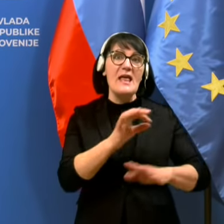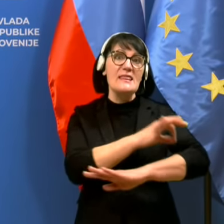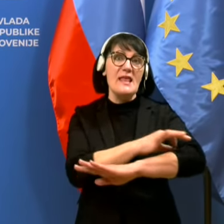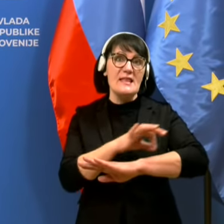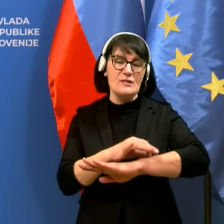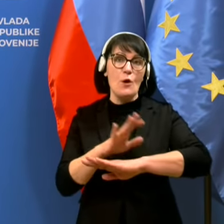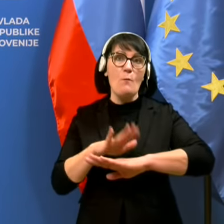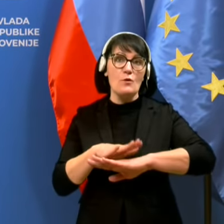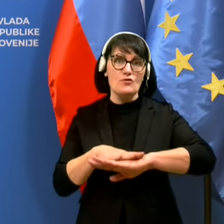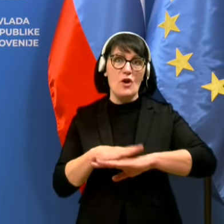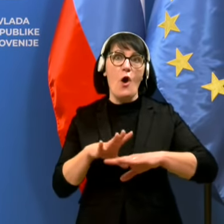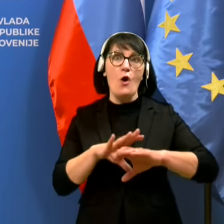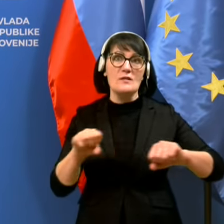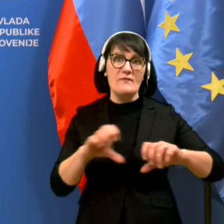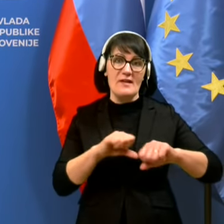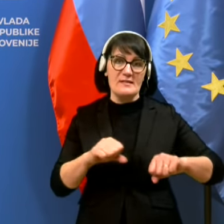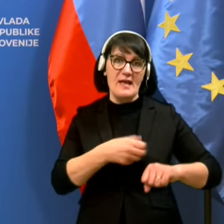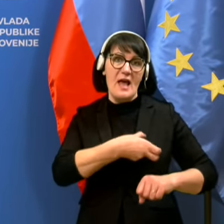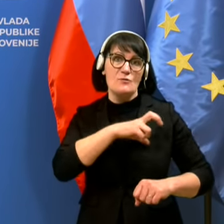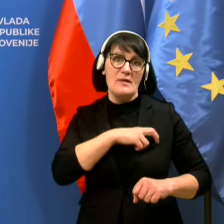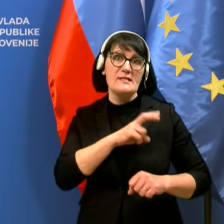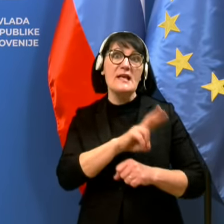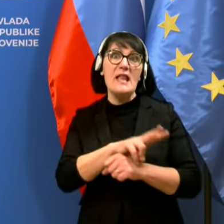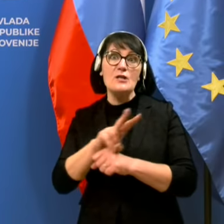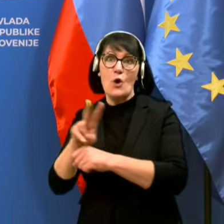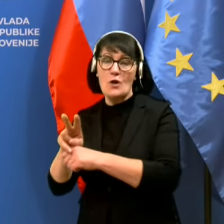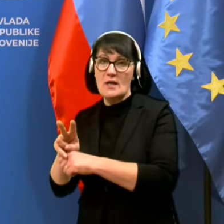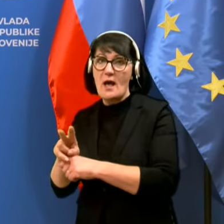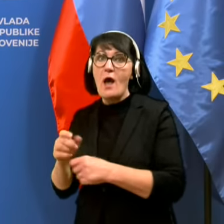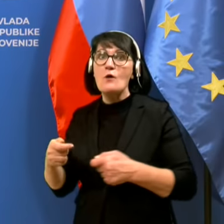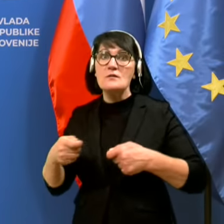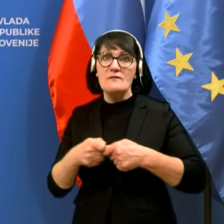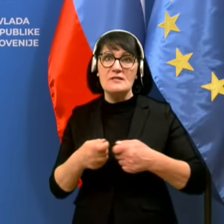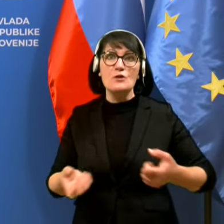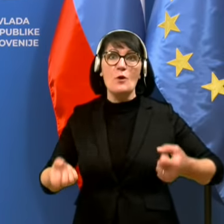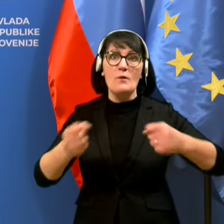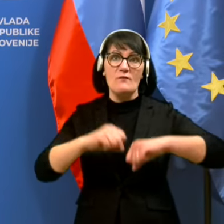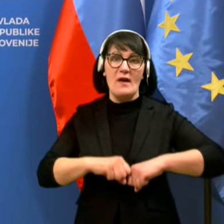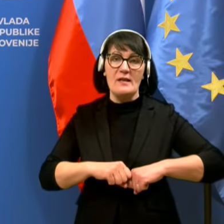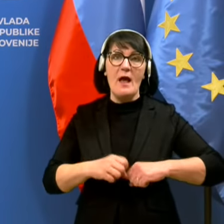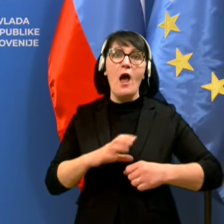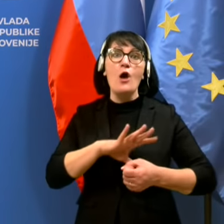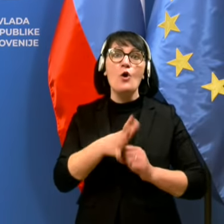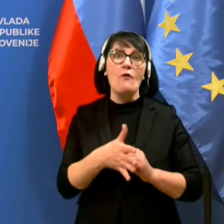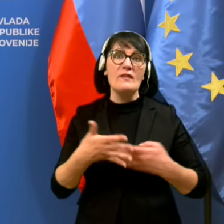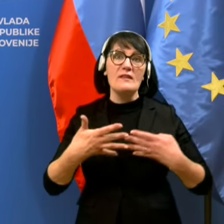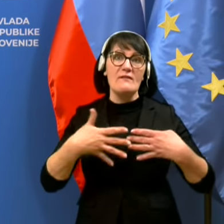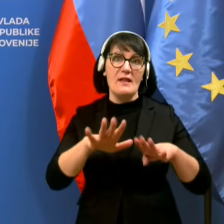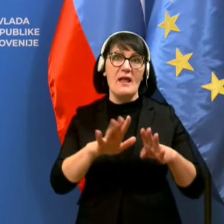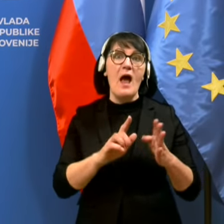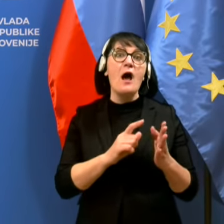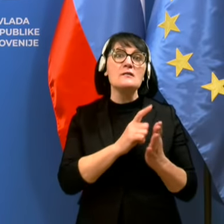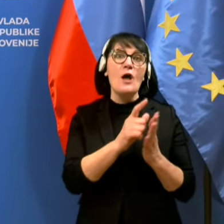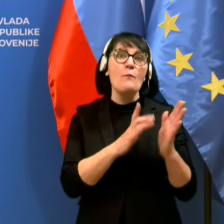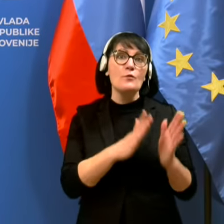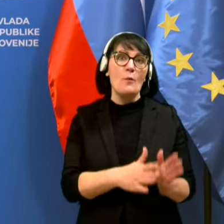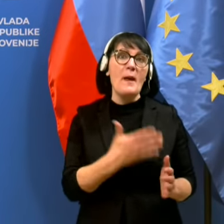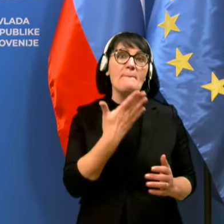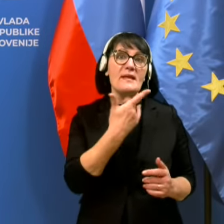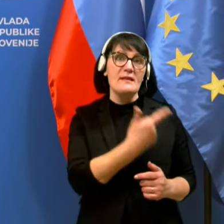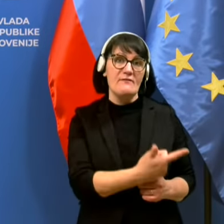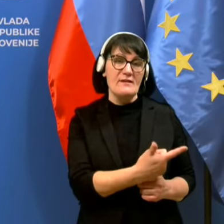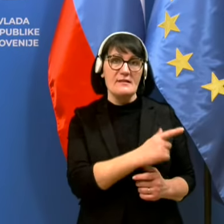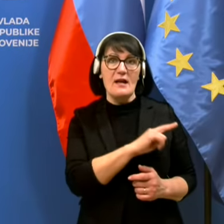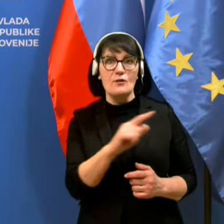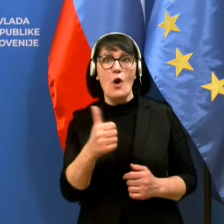poročilo o izvedenih inšpehsijsih nadzorih v zvezi z obladovanjem COVID-19 za obdobje od 25. do vključno